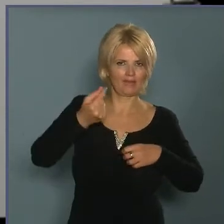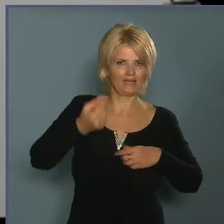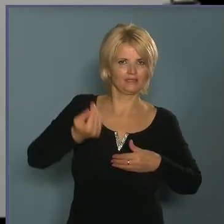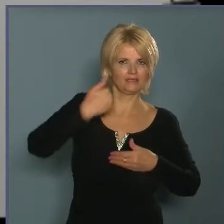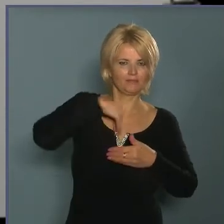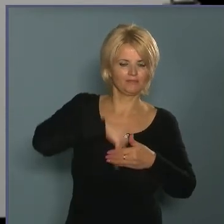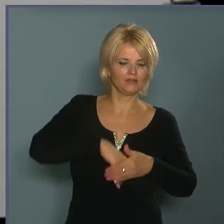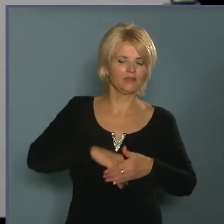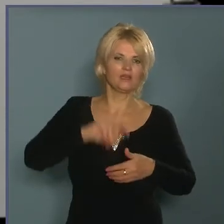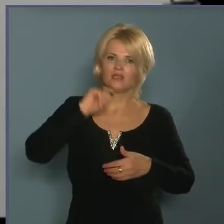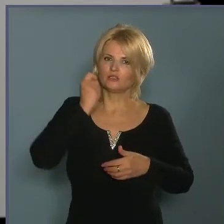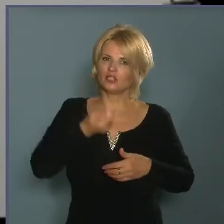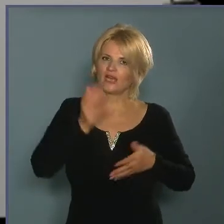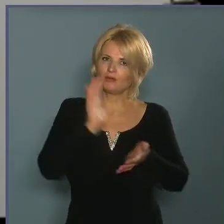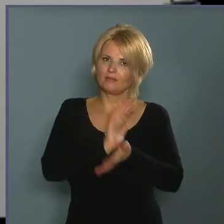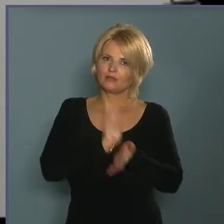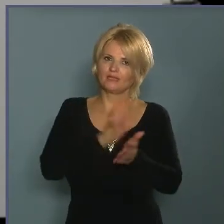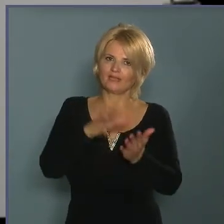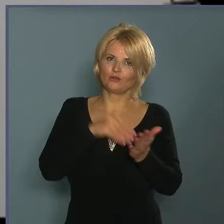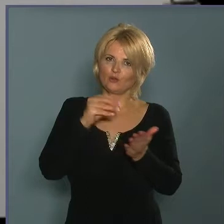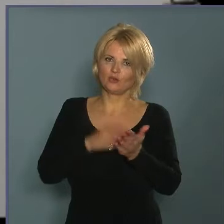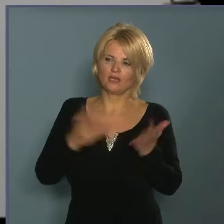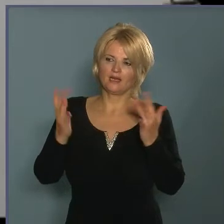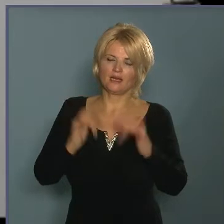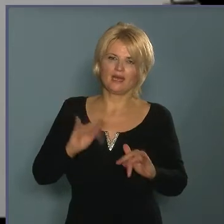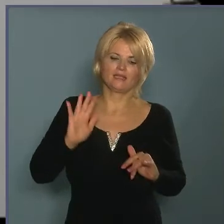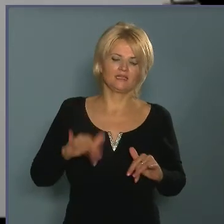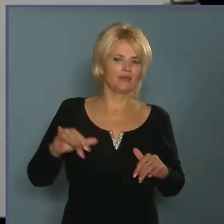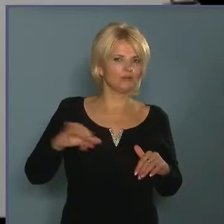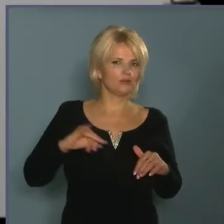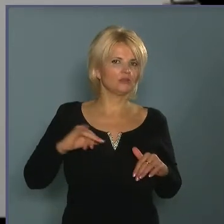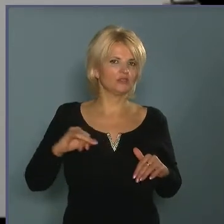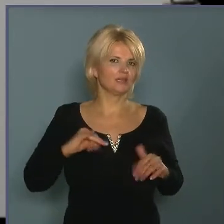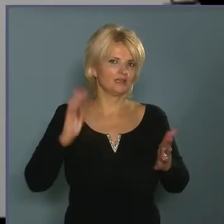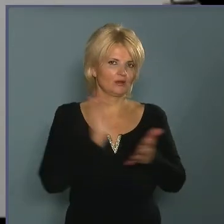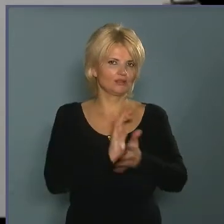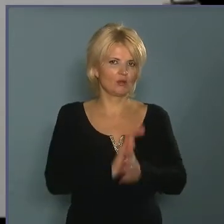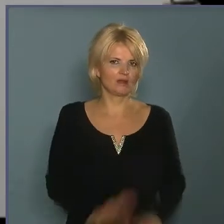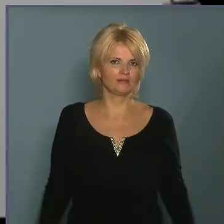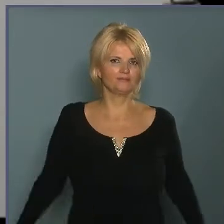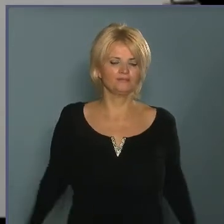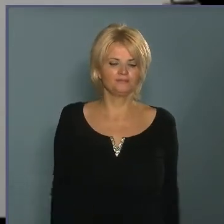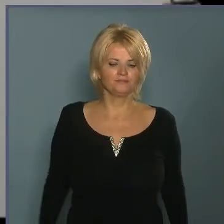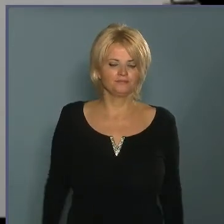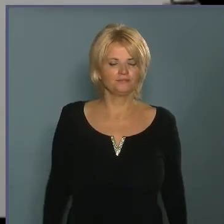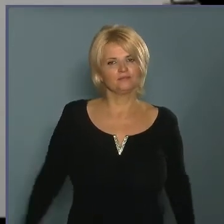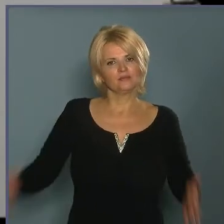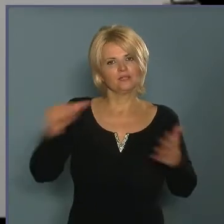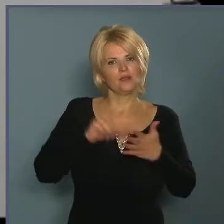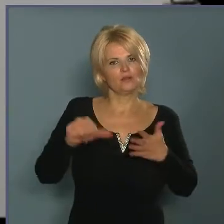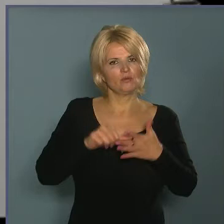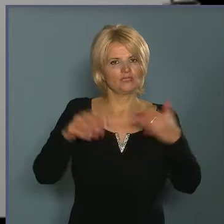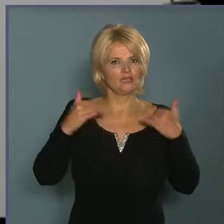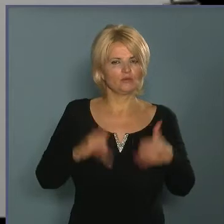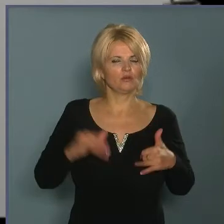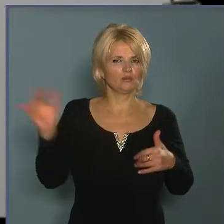sikerült olyan bizonyítékokat is összegyűjteni még a helyszínen, ami a bűnösségét valószínűleg igazolni fogja. Magát a nyomozást most